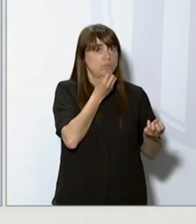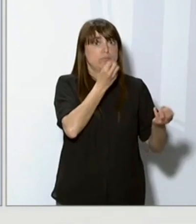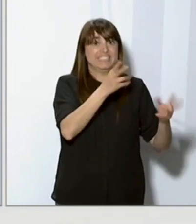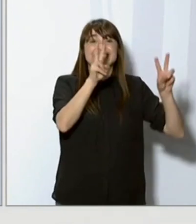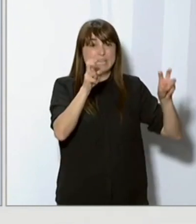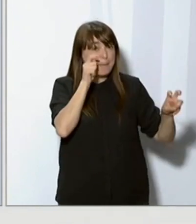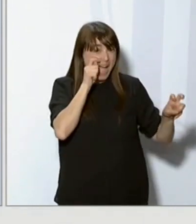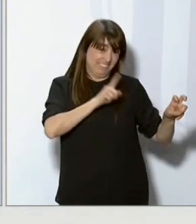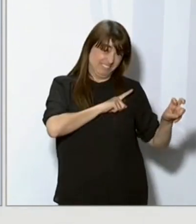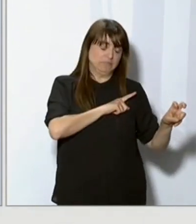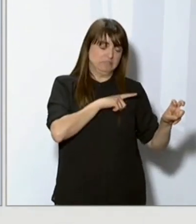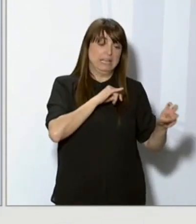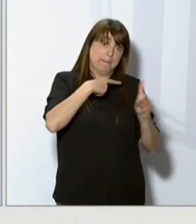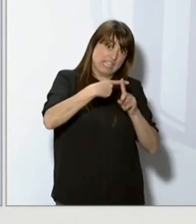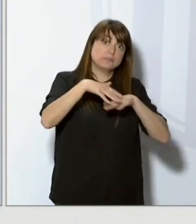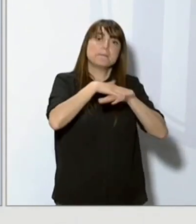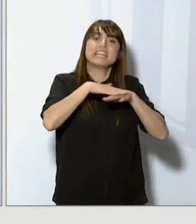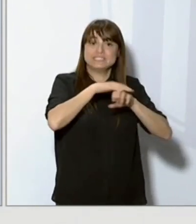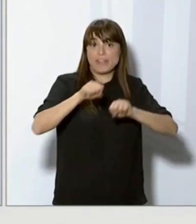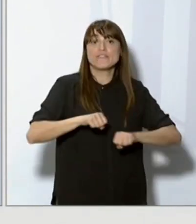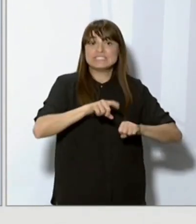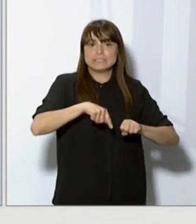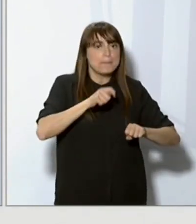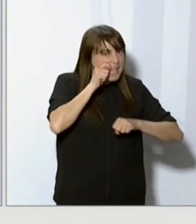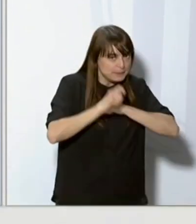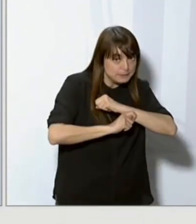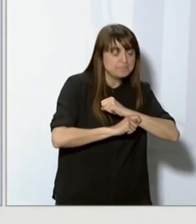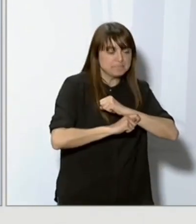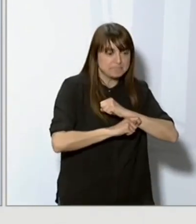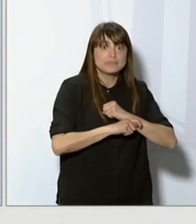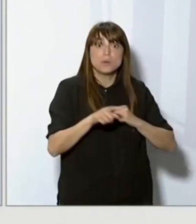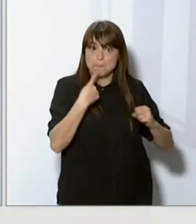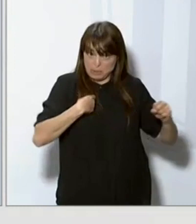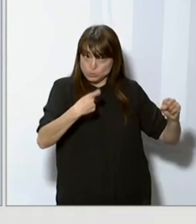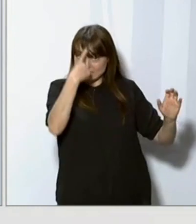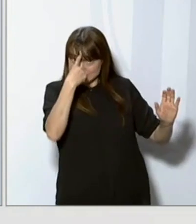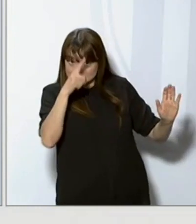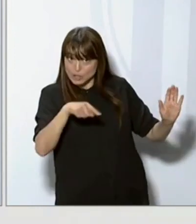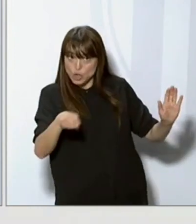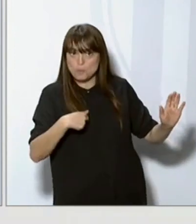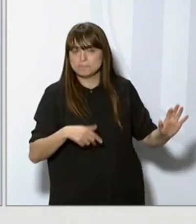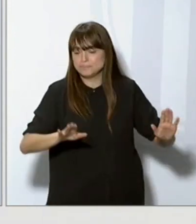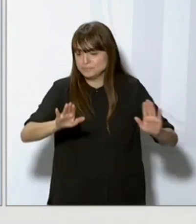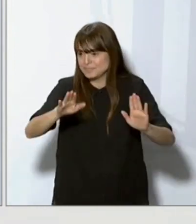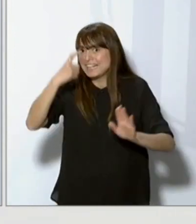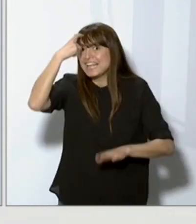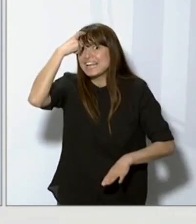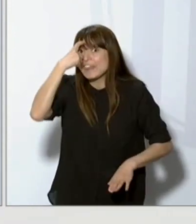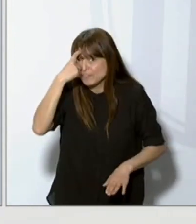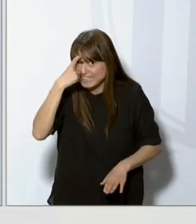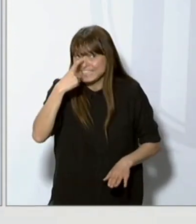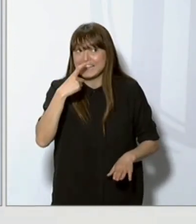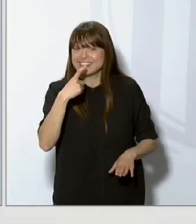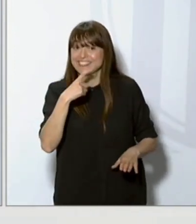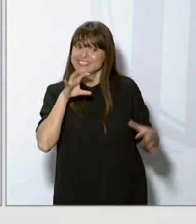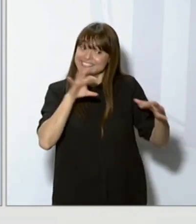Ja no faig referència a la compareixença en concret, sinó que el concepte de credibilitat avui, de la mà del govern espanyol, està